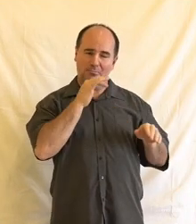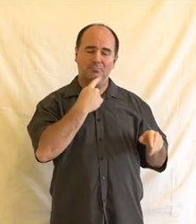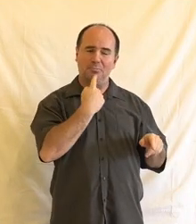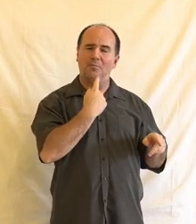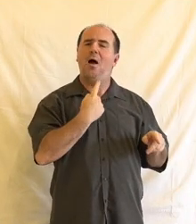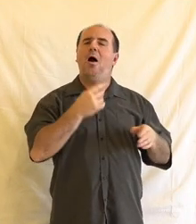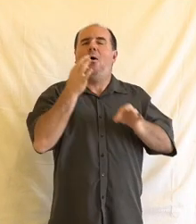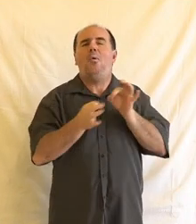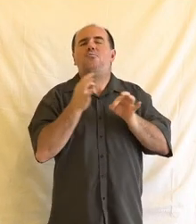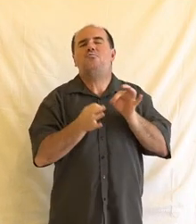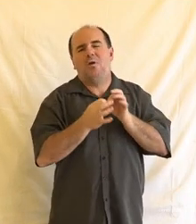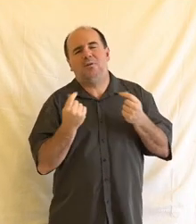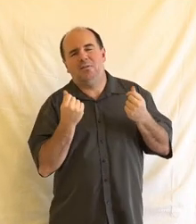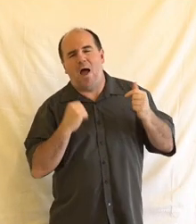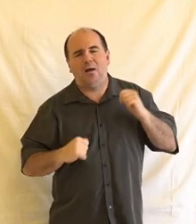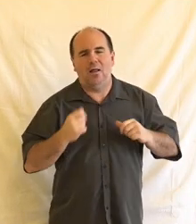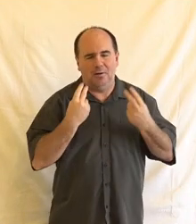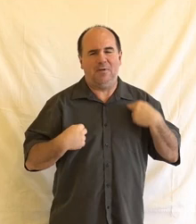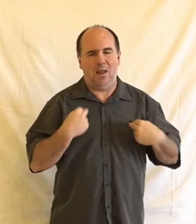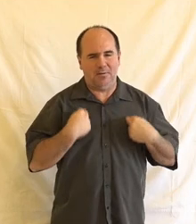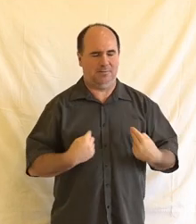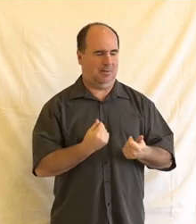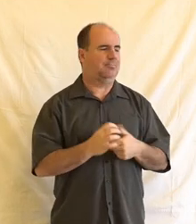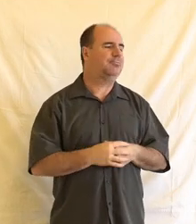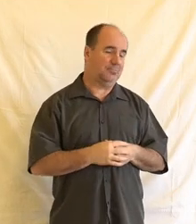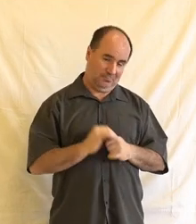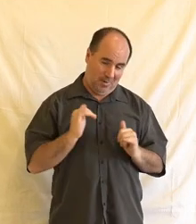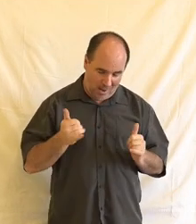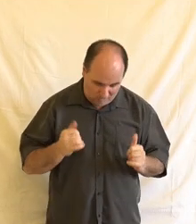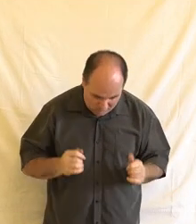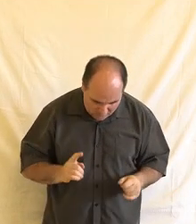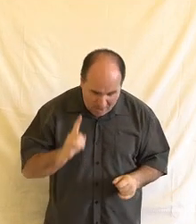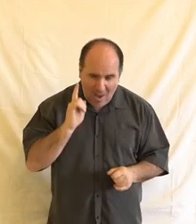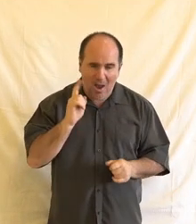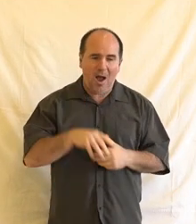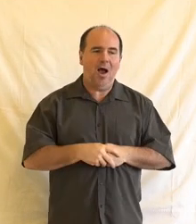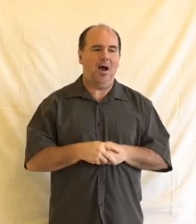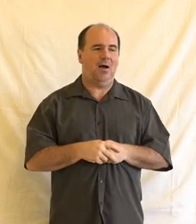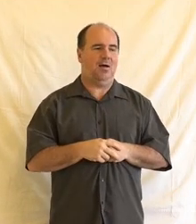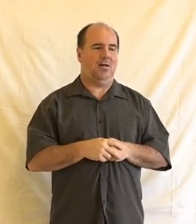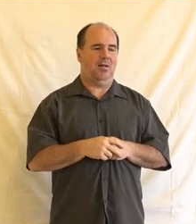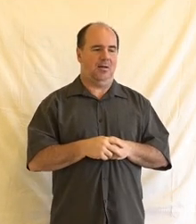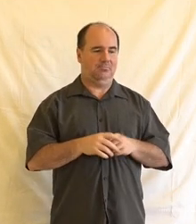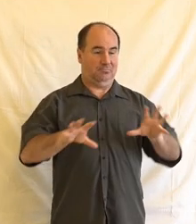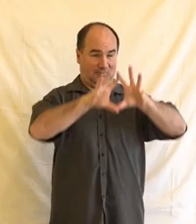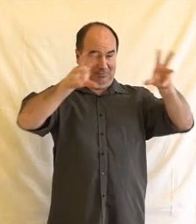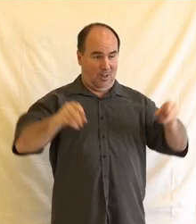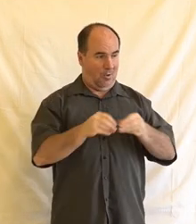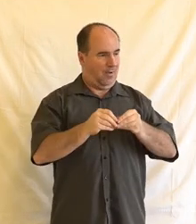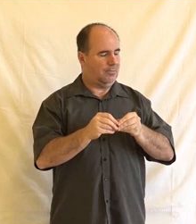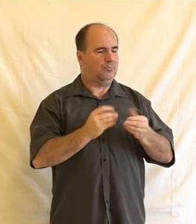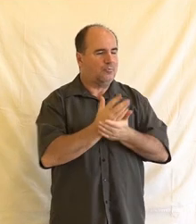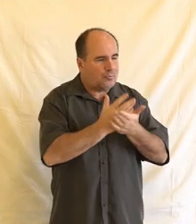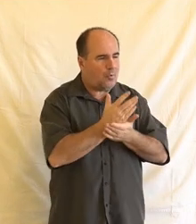ale v reálu je to tak, že komplexita služeb a zákaznicích dotazů a délka